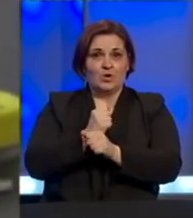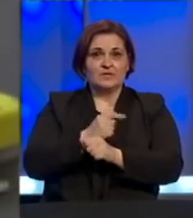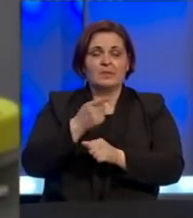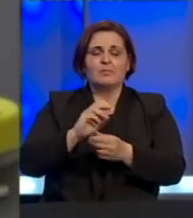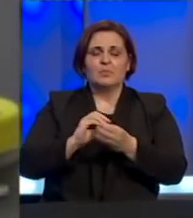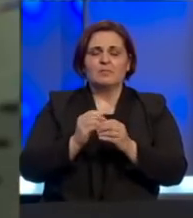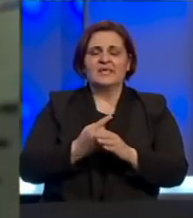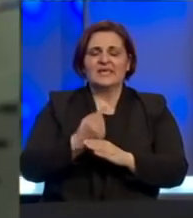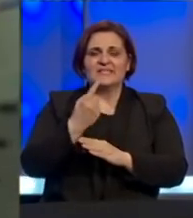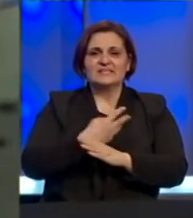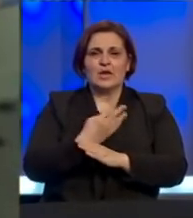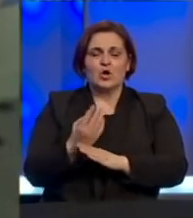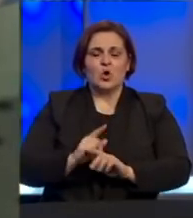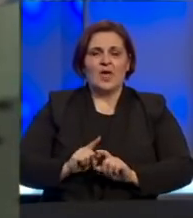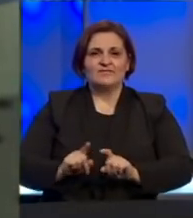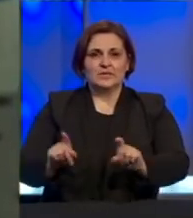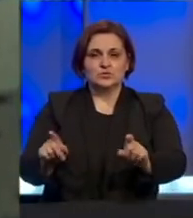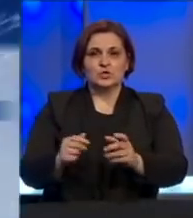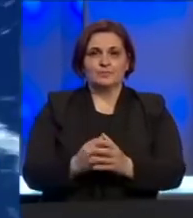posljedice izazvanih koronavirusom.